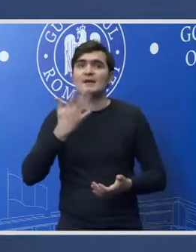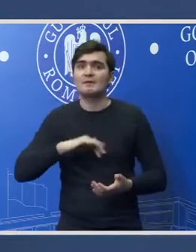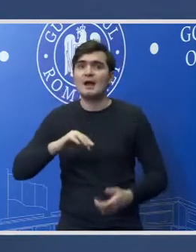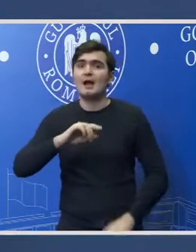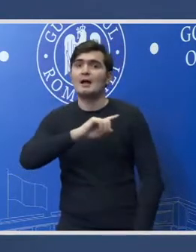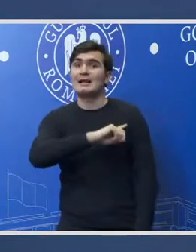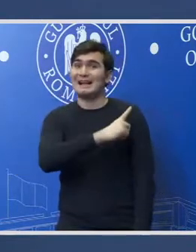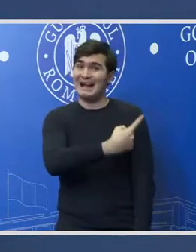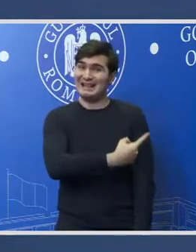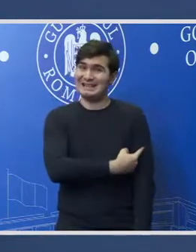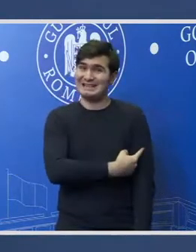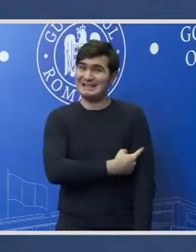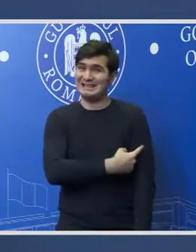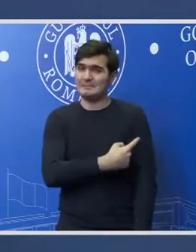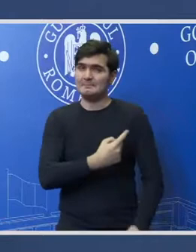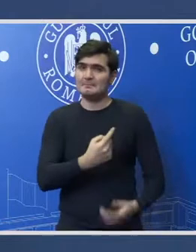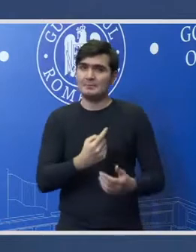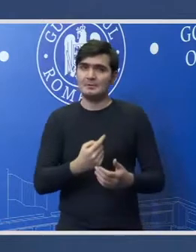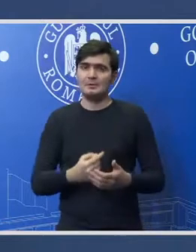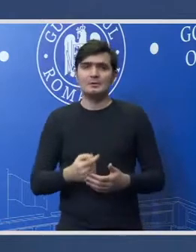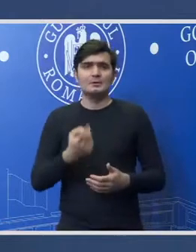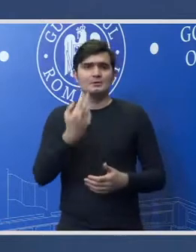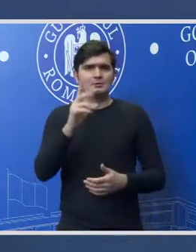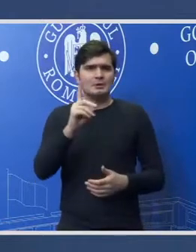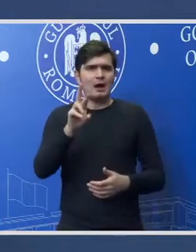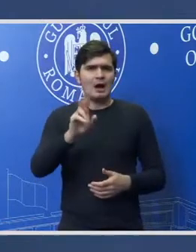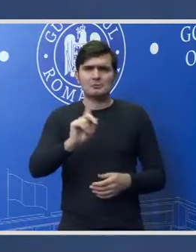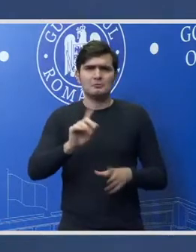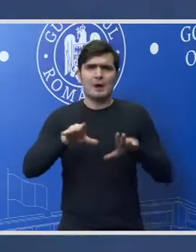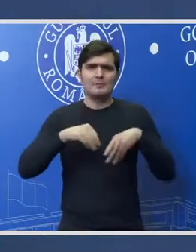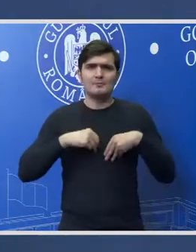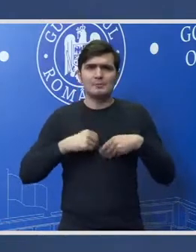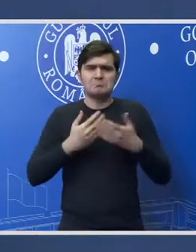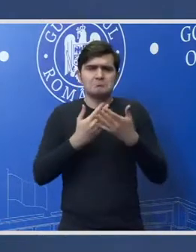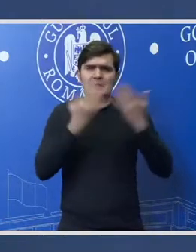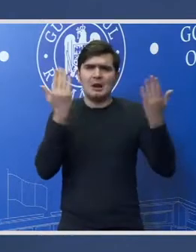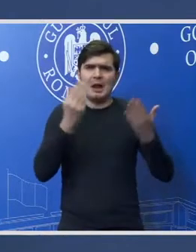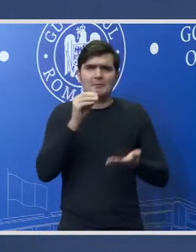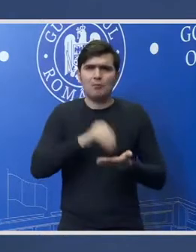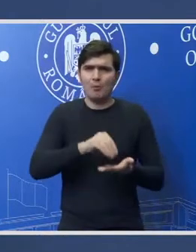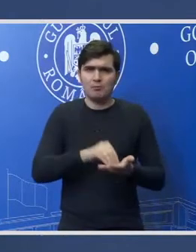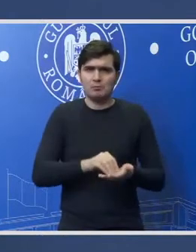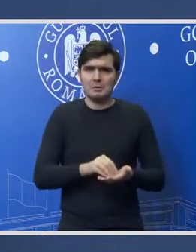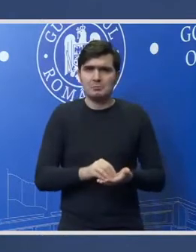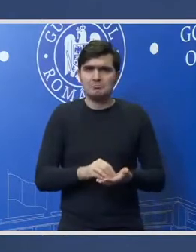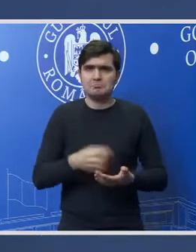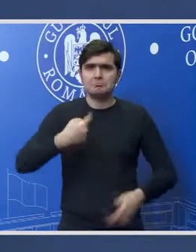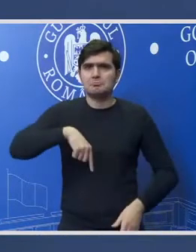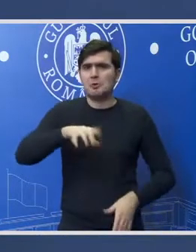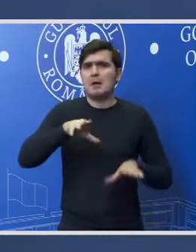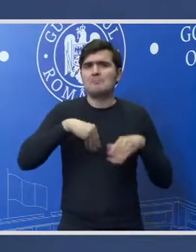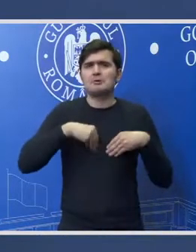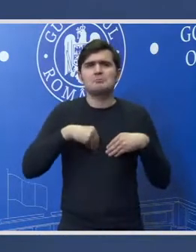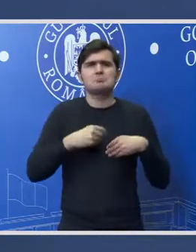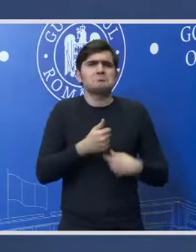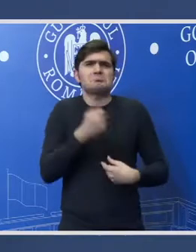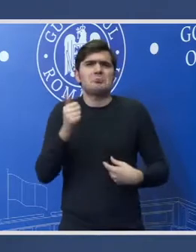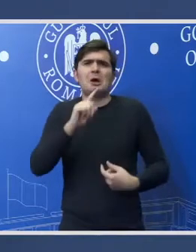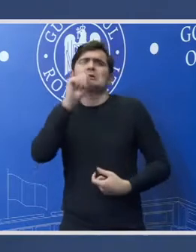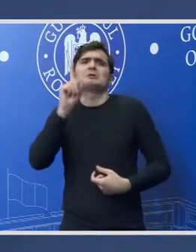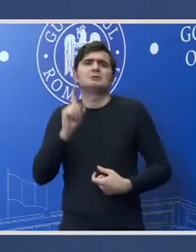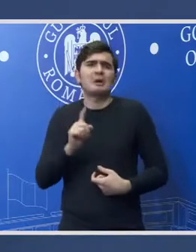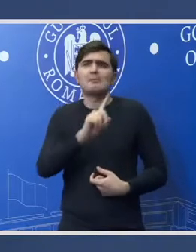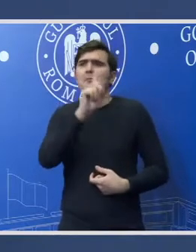garanții în ciuda acestui fapt nu am primit propuneri concrete am primit doar întrebări sau